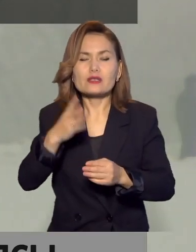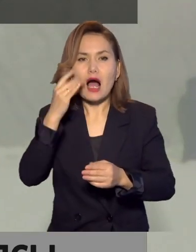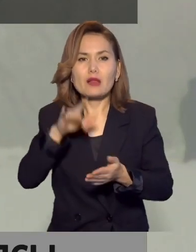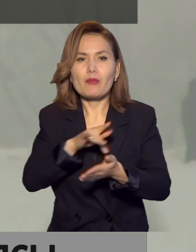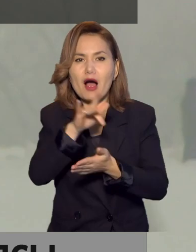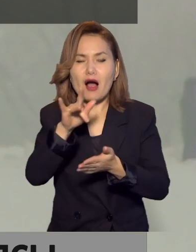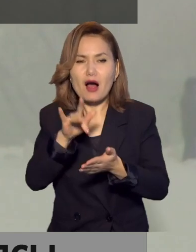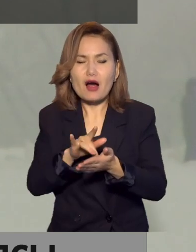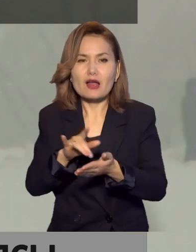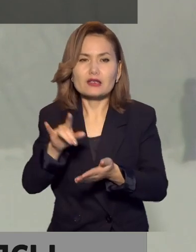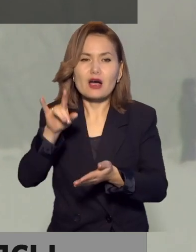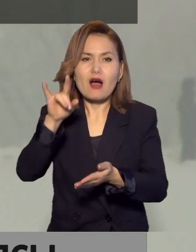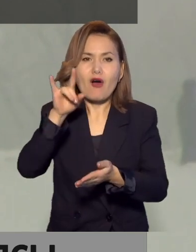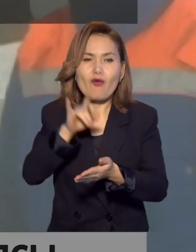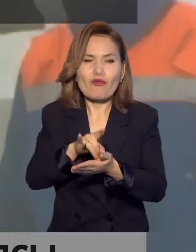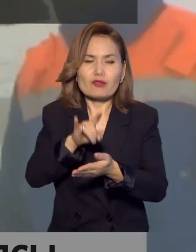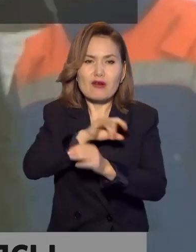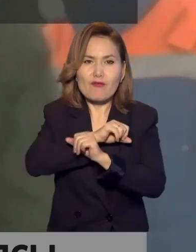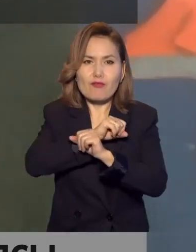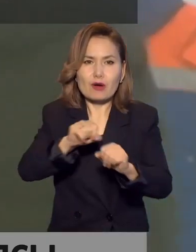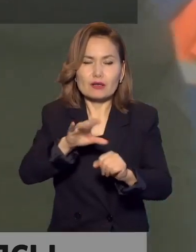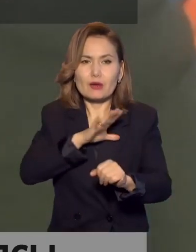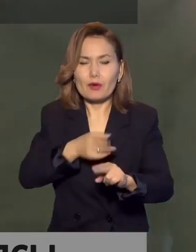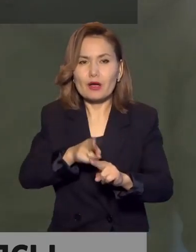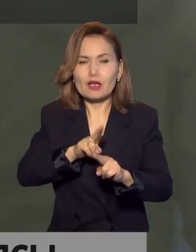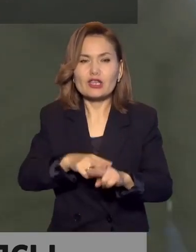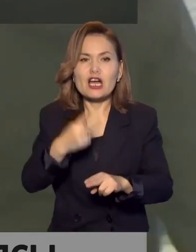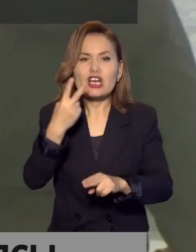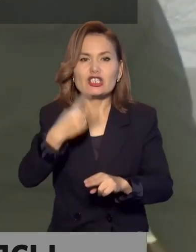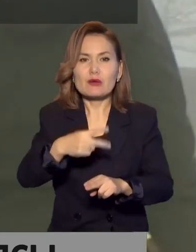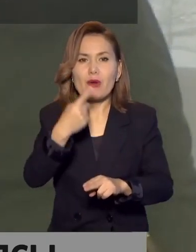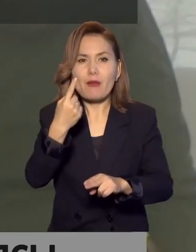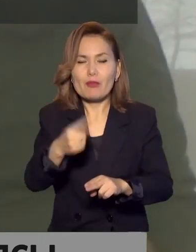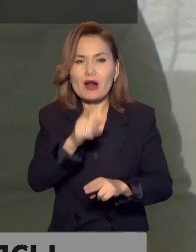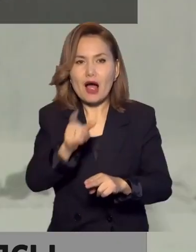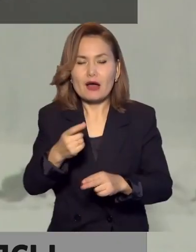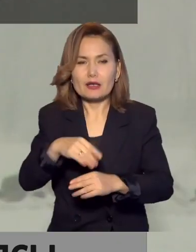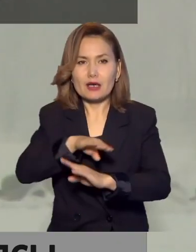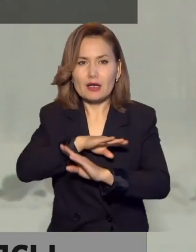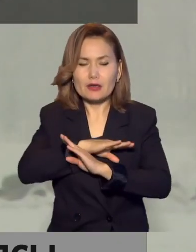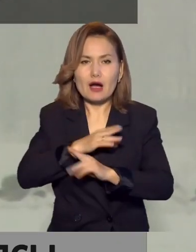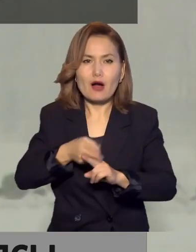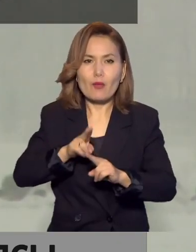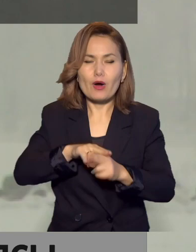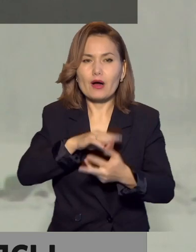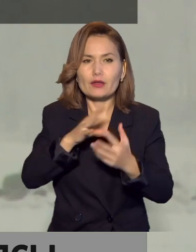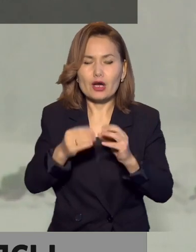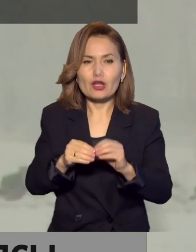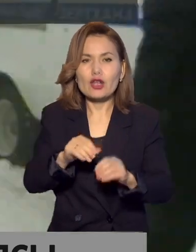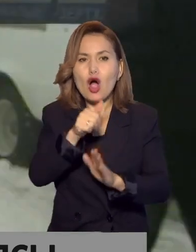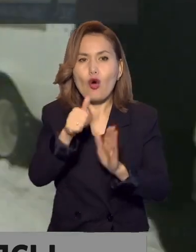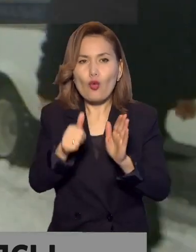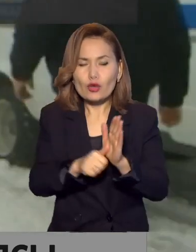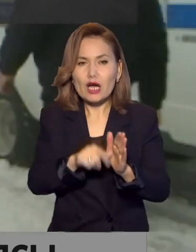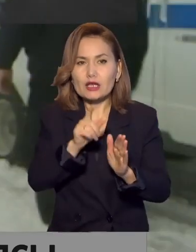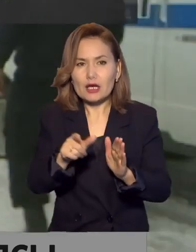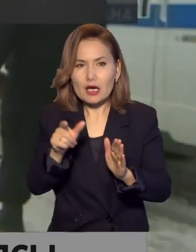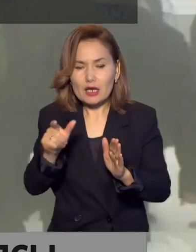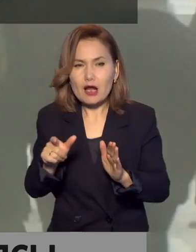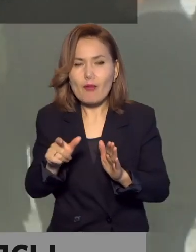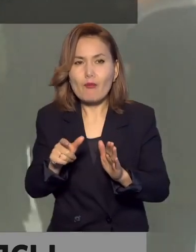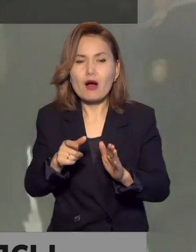әуі жайымаңында қылады. Әуі апаты салдарынан бортындағы 21 адам қаза тапты. Олардың қатарында 16 жолаушы және